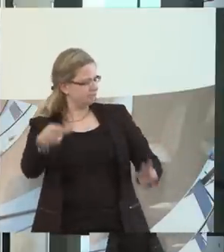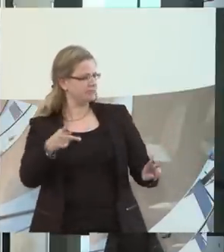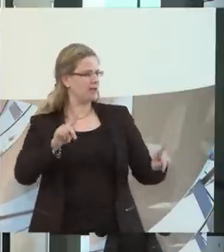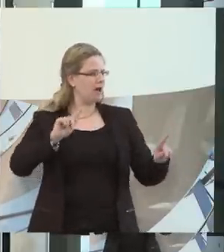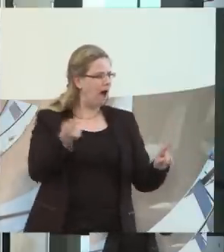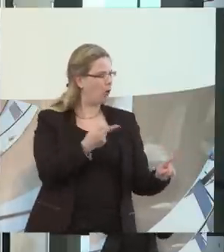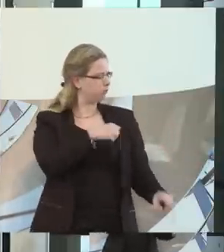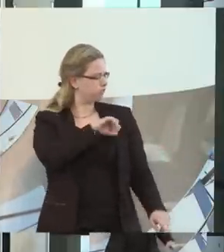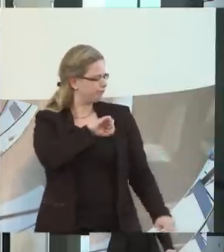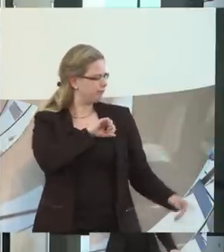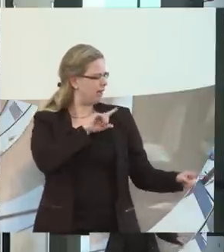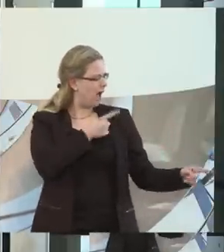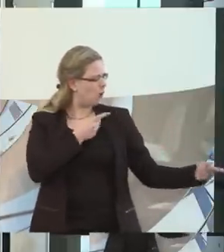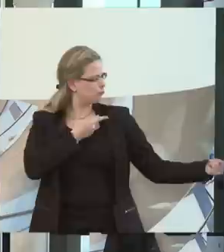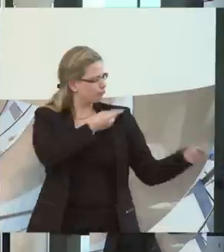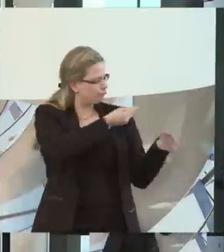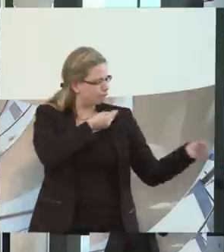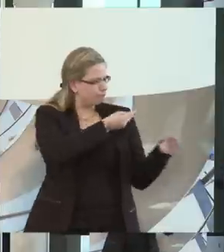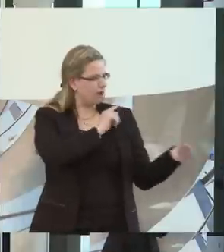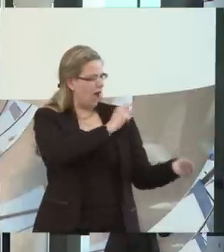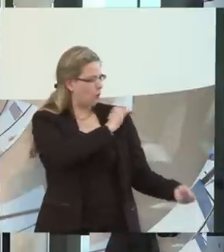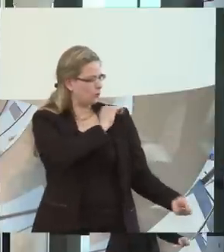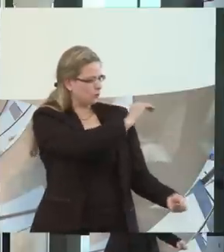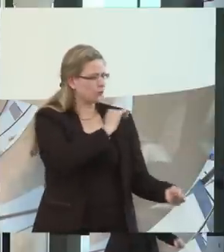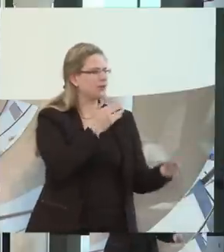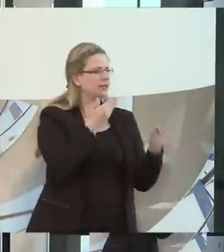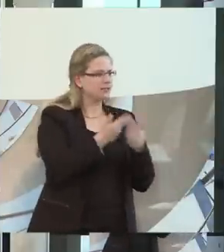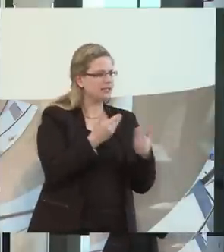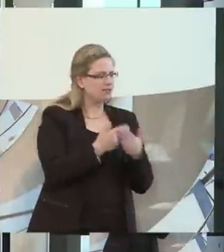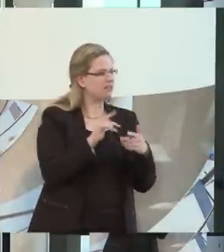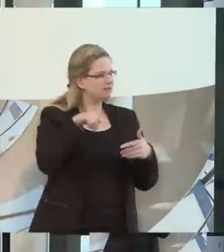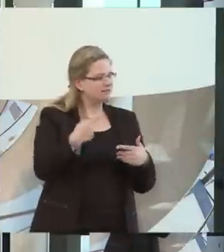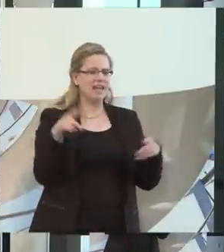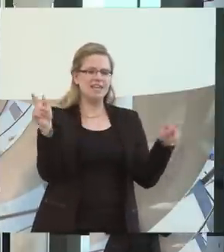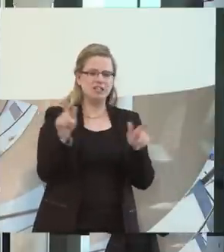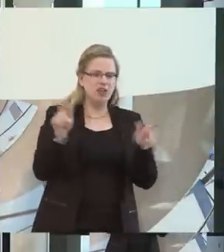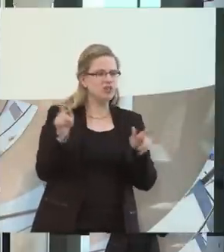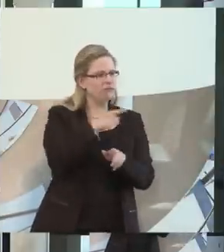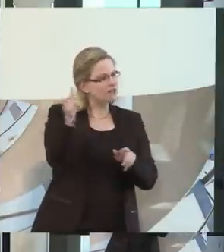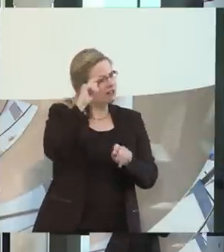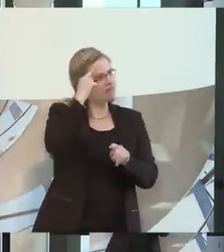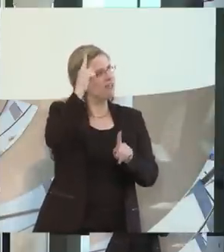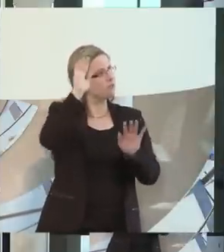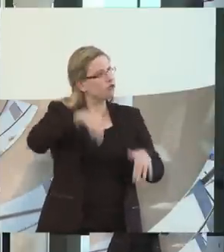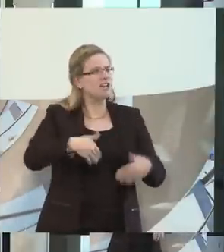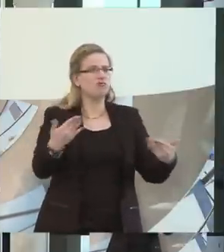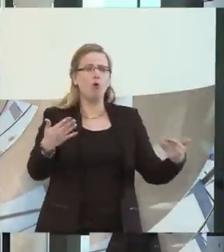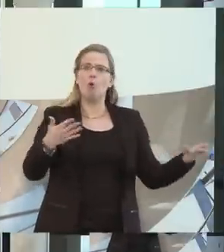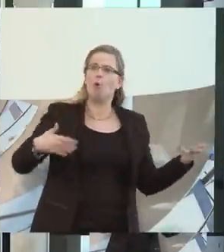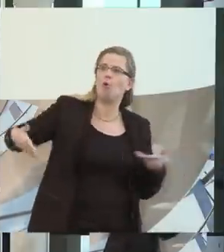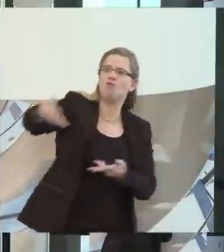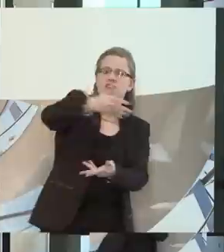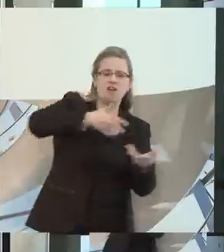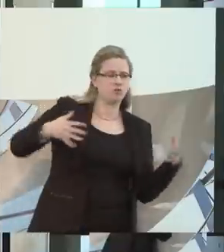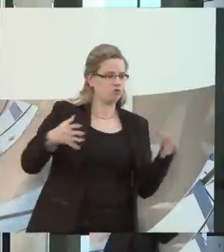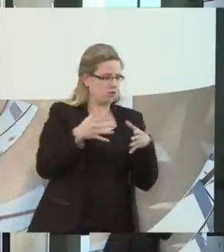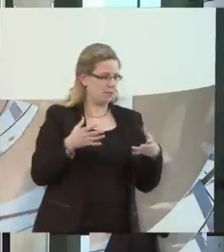Das ist einfach extrem wichtig. Weil dann kriegen wir die Gesellschaft, die es versteht, wo und wo wir stehen. Mehr braucht mit der anderen Stelle gar nichts